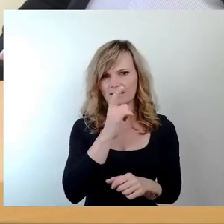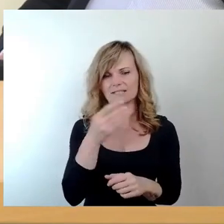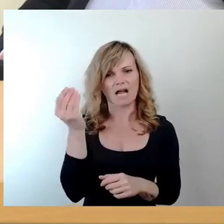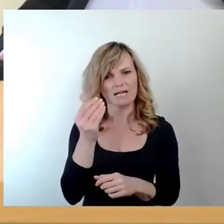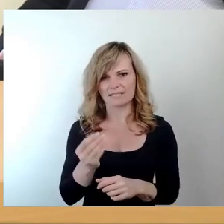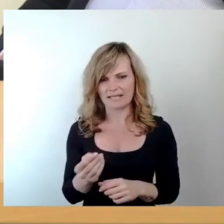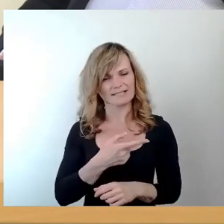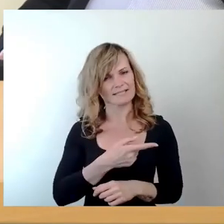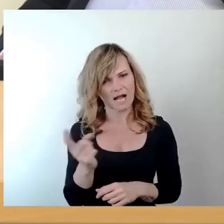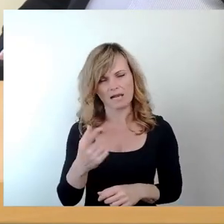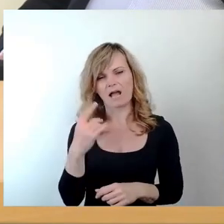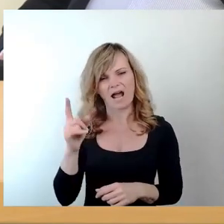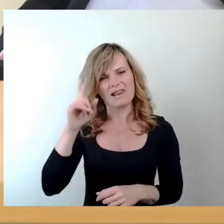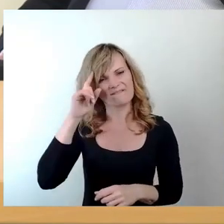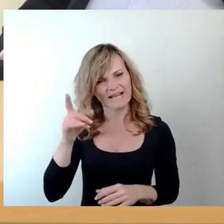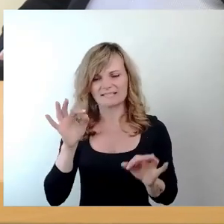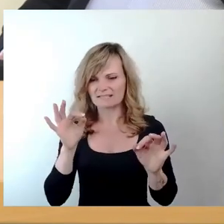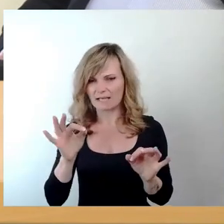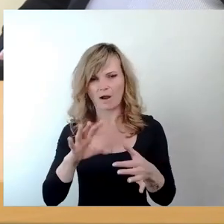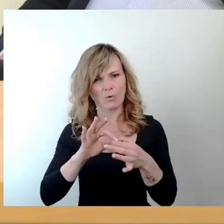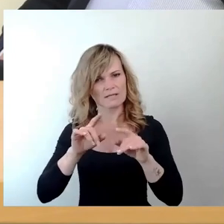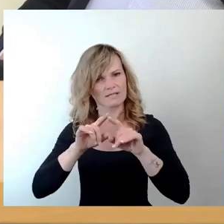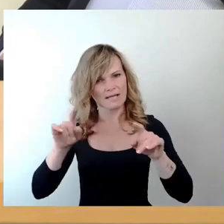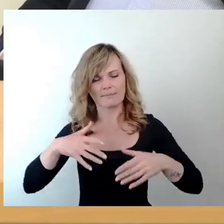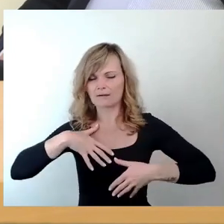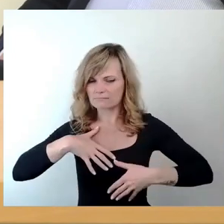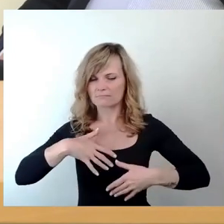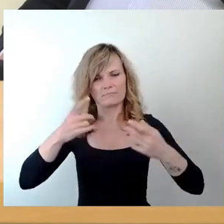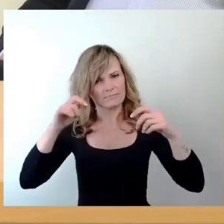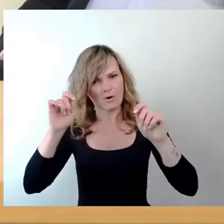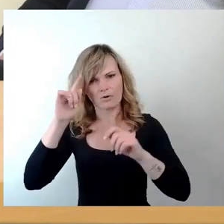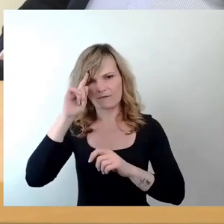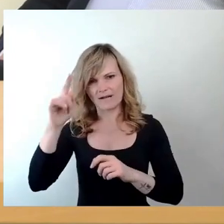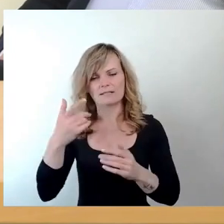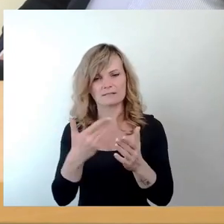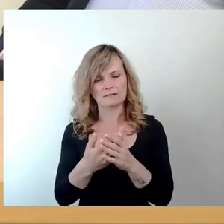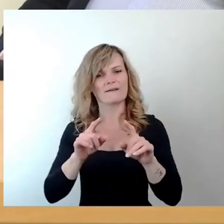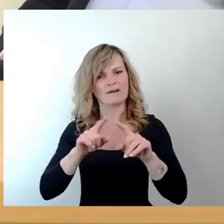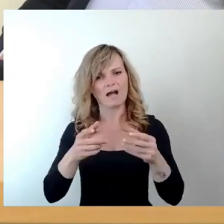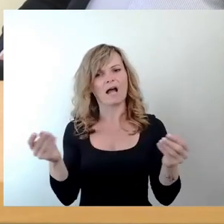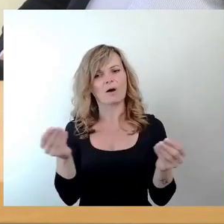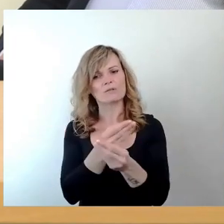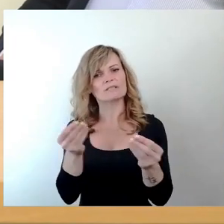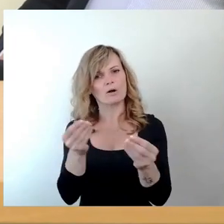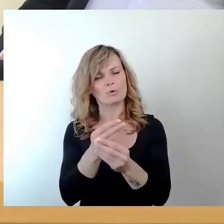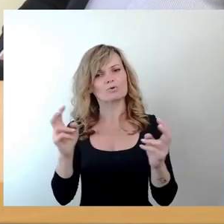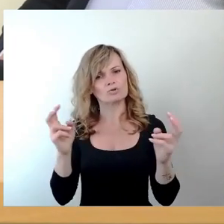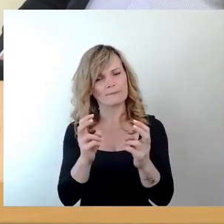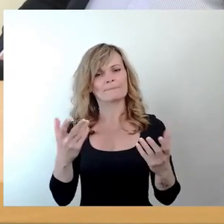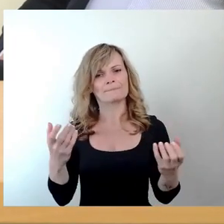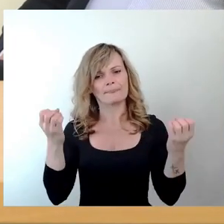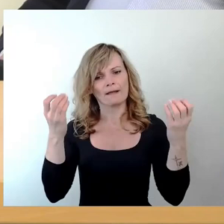vom Bau und tun sich natürlich dort im fachlichen Austausch manchmal auch die eine oder andere